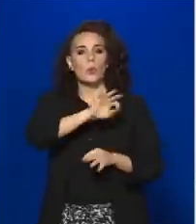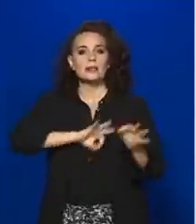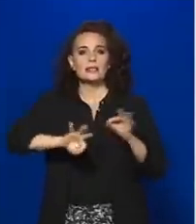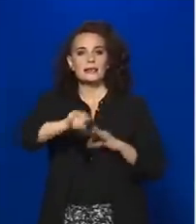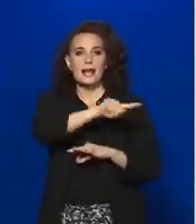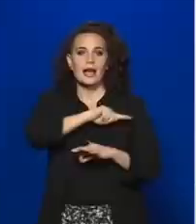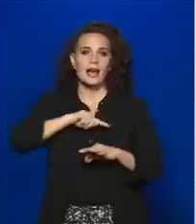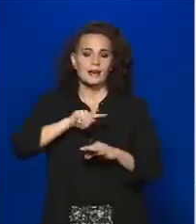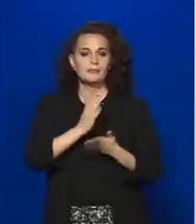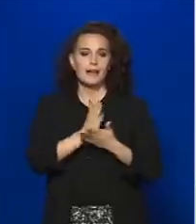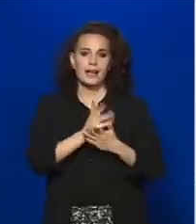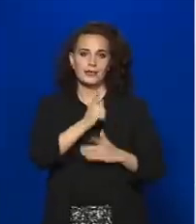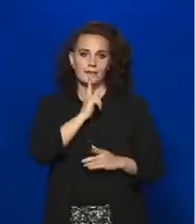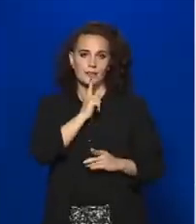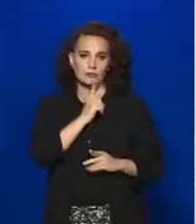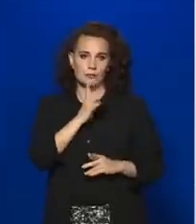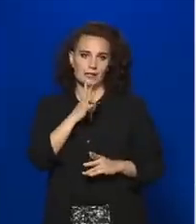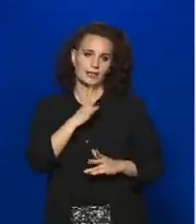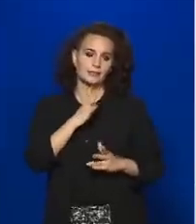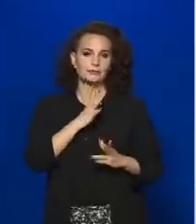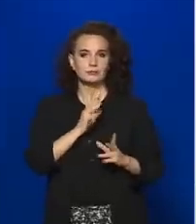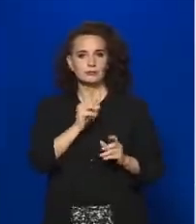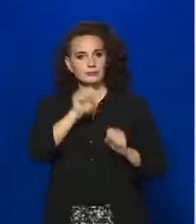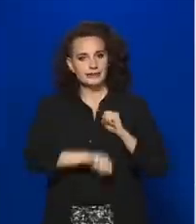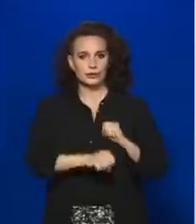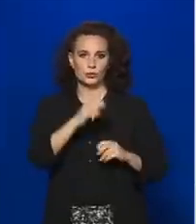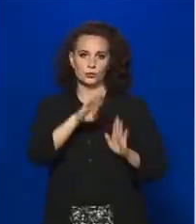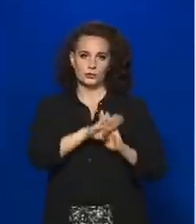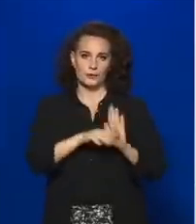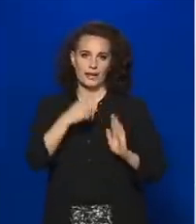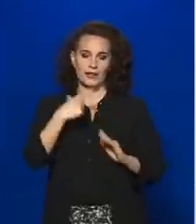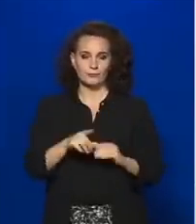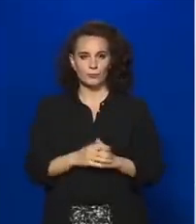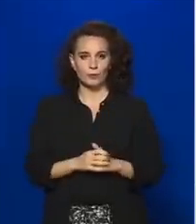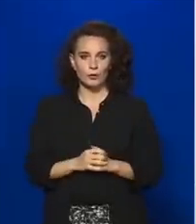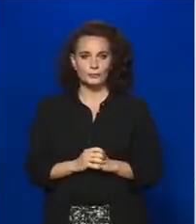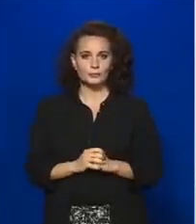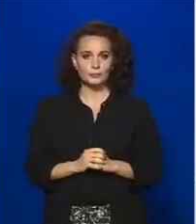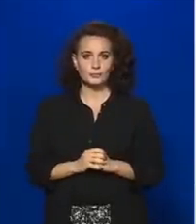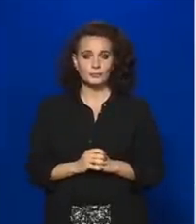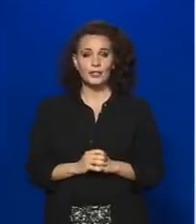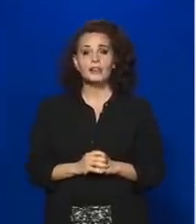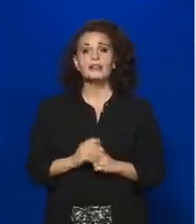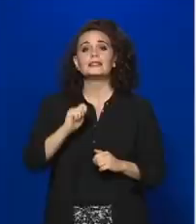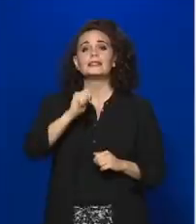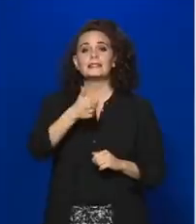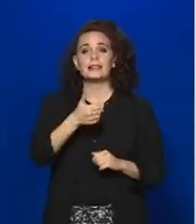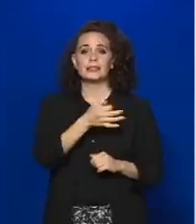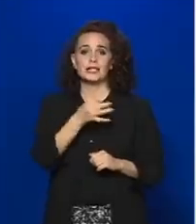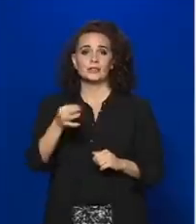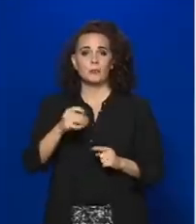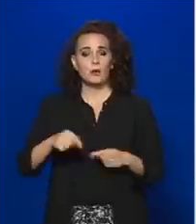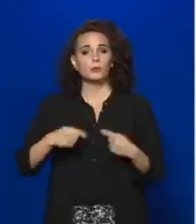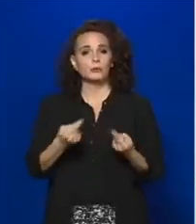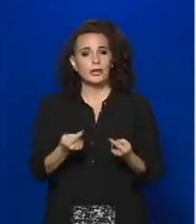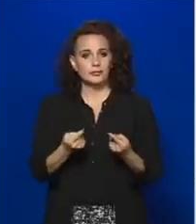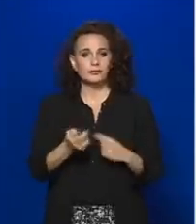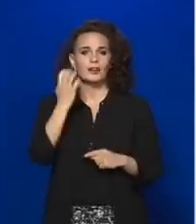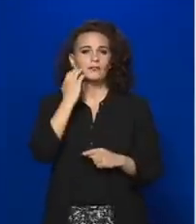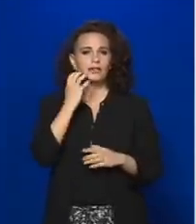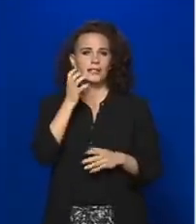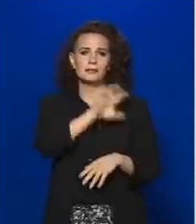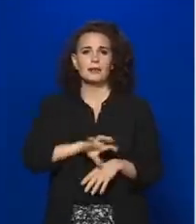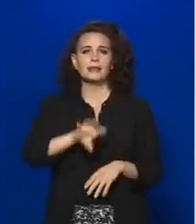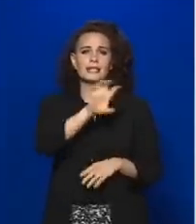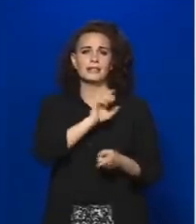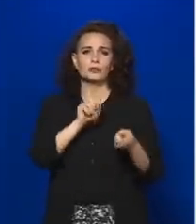szigorú szabályok voltak életben. Azt tudjuk mondani 11 nappal azután, hogy a vidéki megyékre